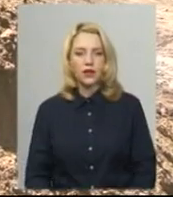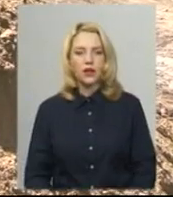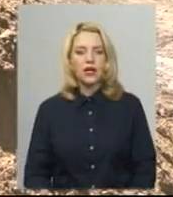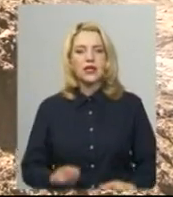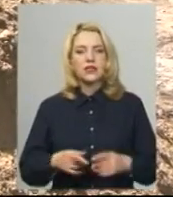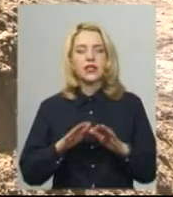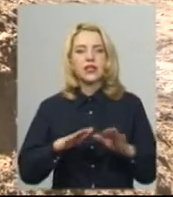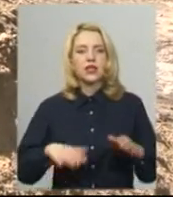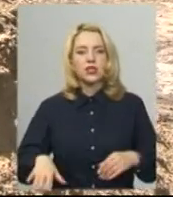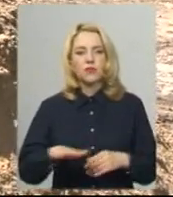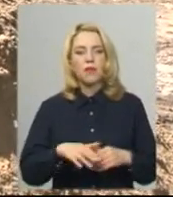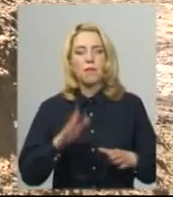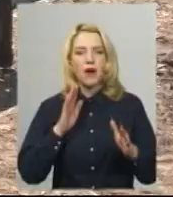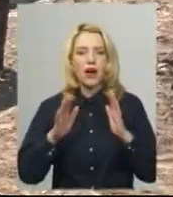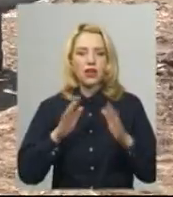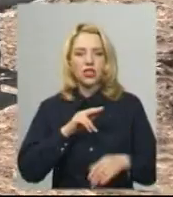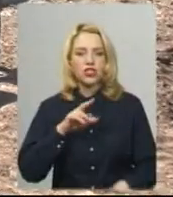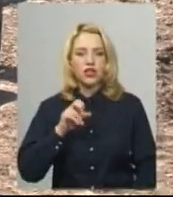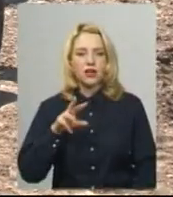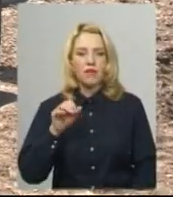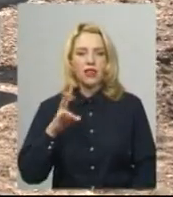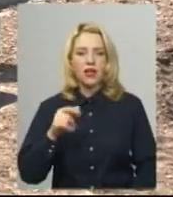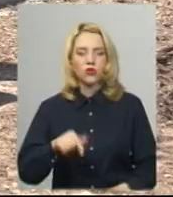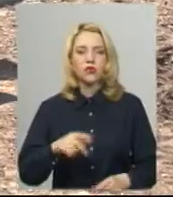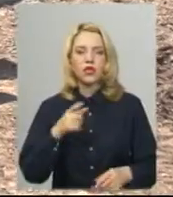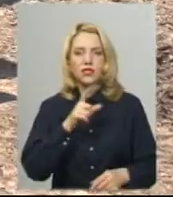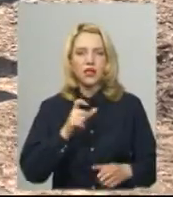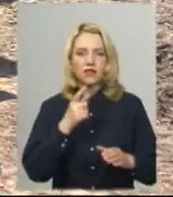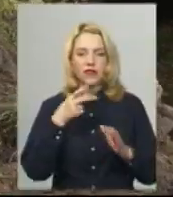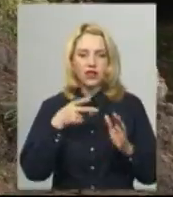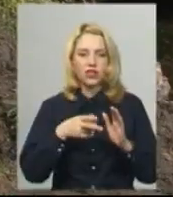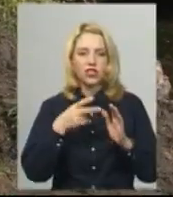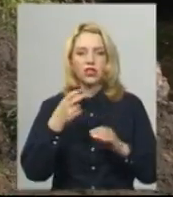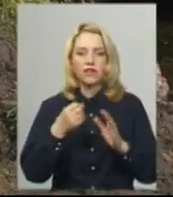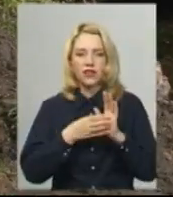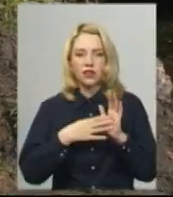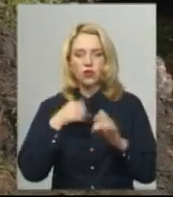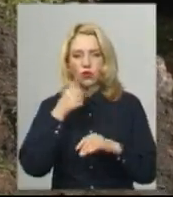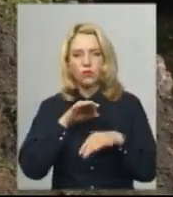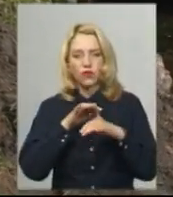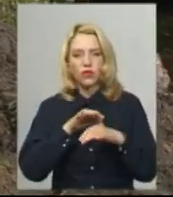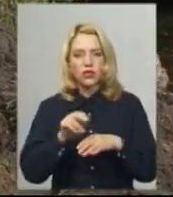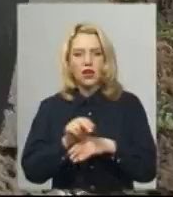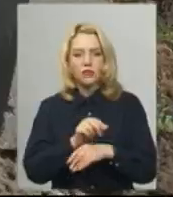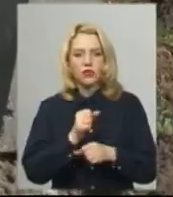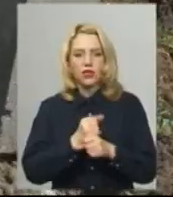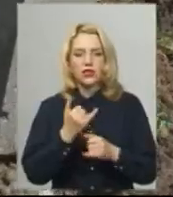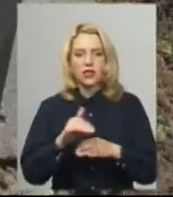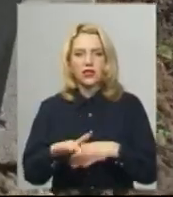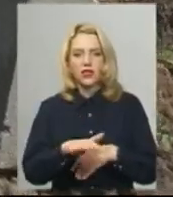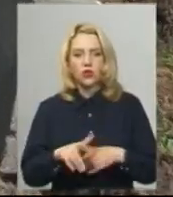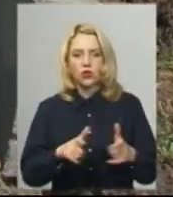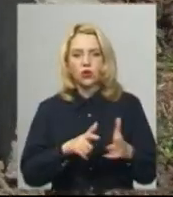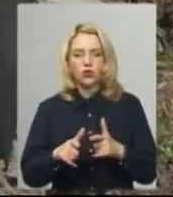Це дитячий майданчик у парку імені Михайла Чекмана. Тут з 2019 року ведуться ремонтні роботи. Наразі територію готують до